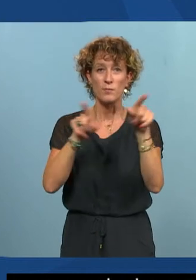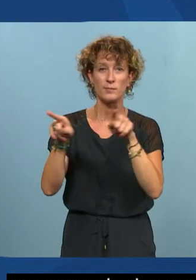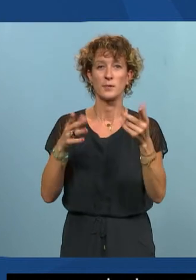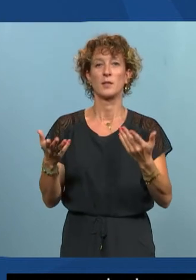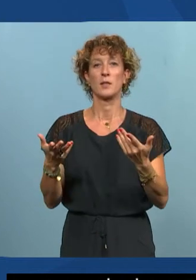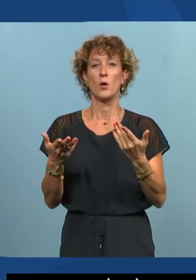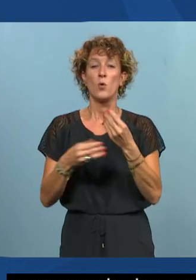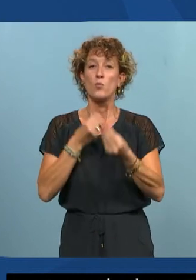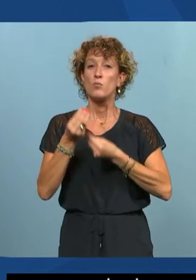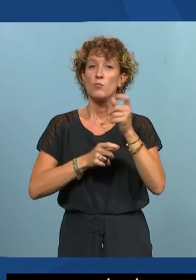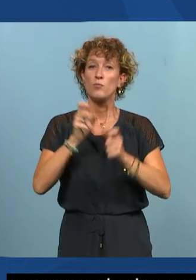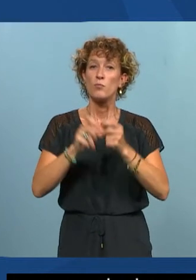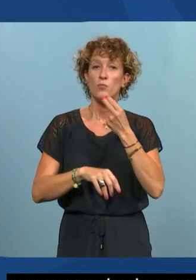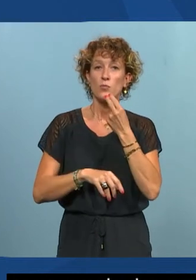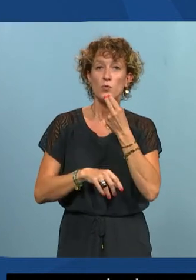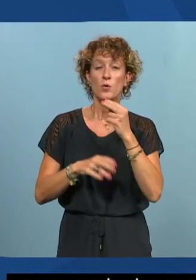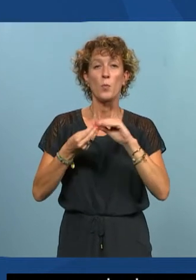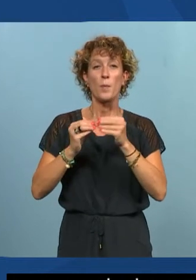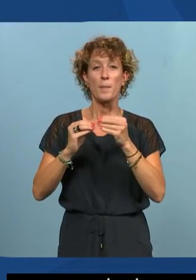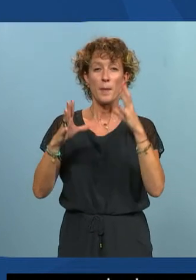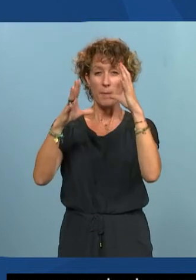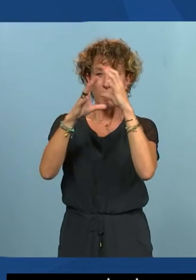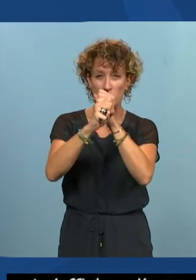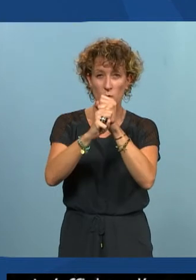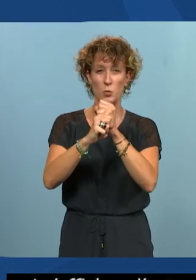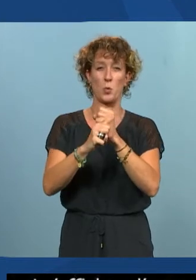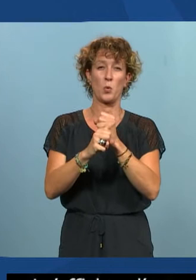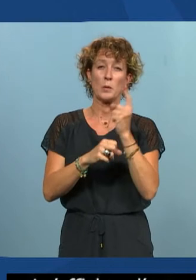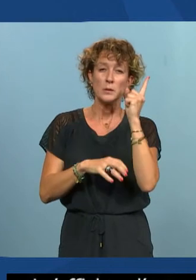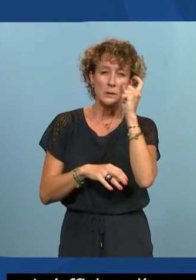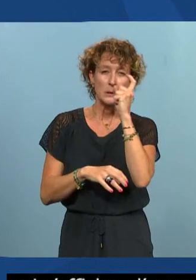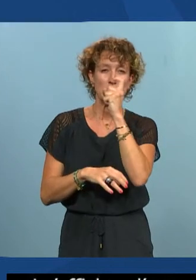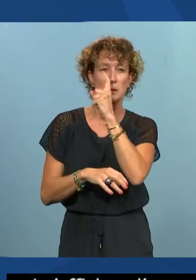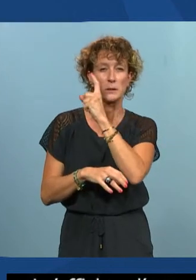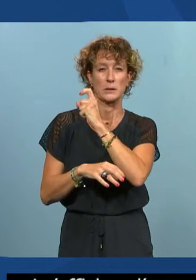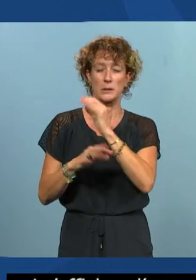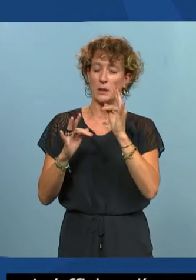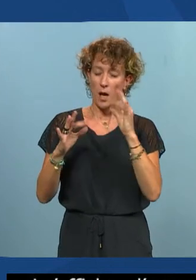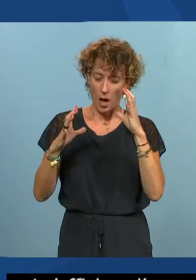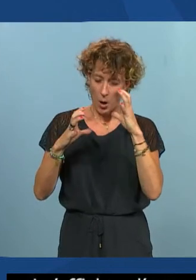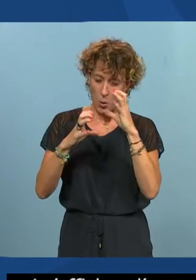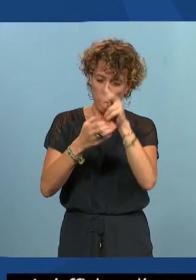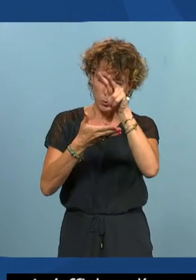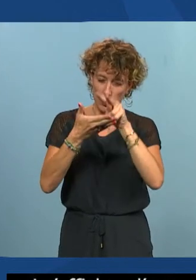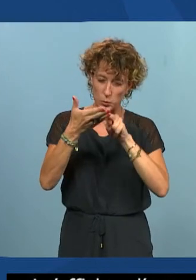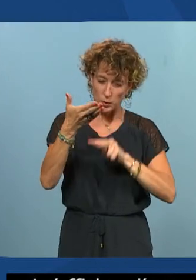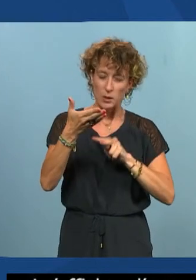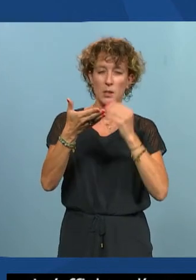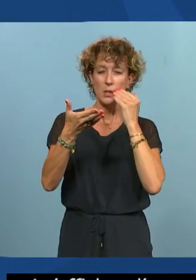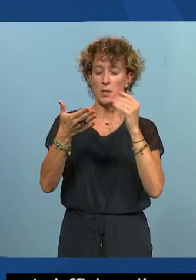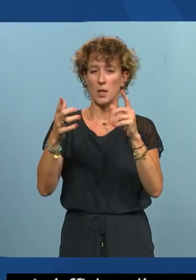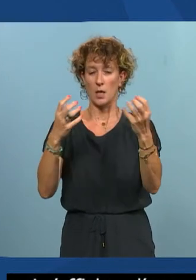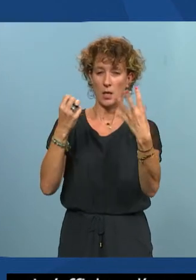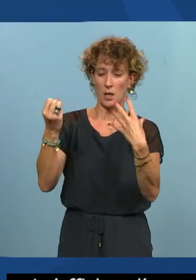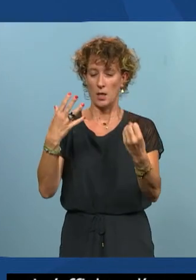je pense aussi aux utilisateurs qui ont des troubles de l'attention qui ont beaucoup beaucoup de difficultés pour pouvoir se concentrer et lire un contenu s'il y quelque chose qui bouge qui